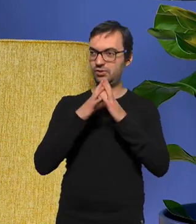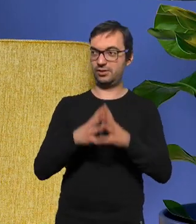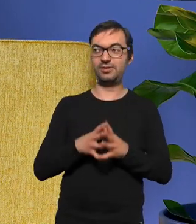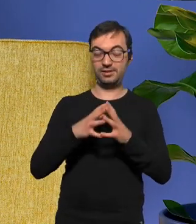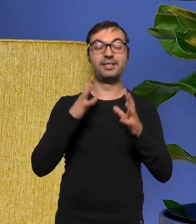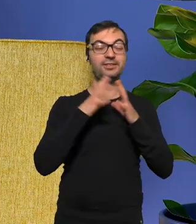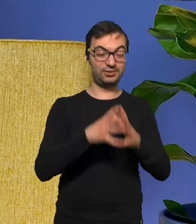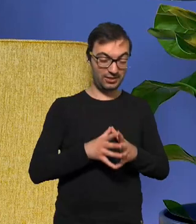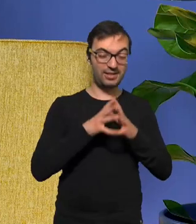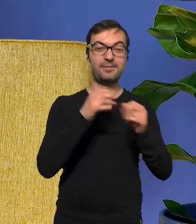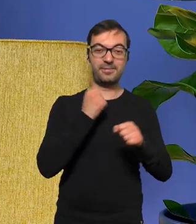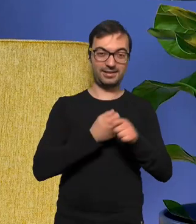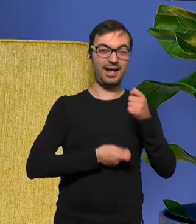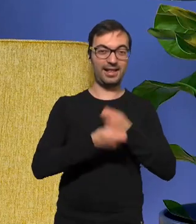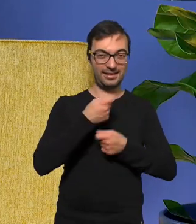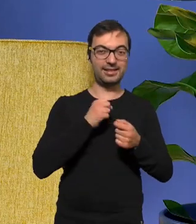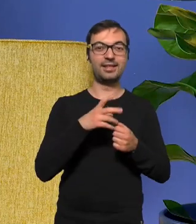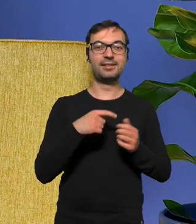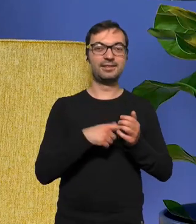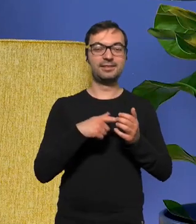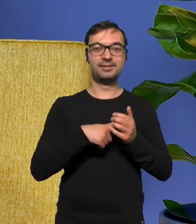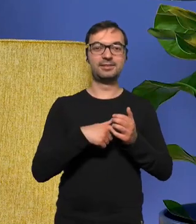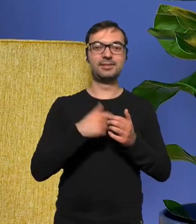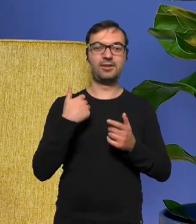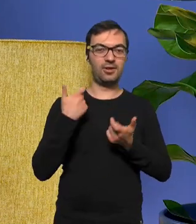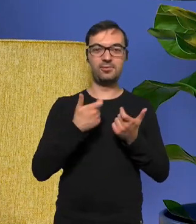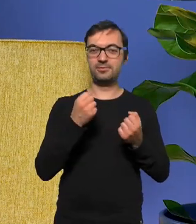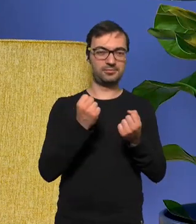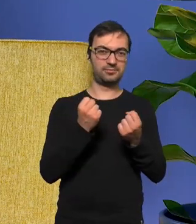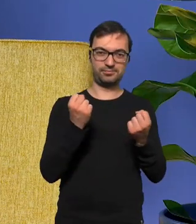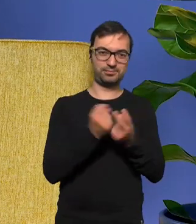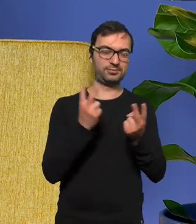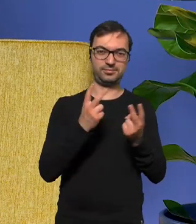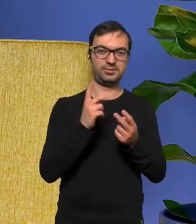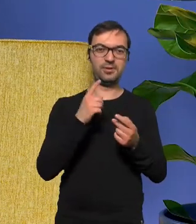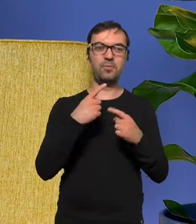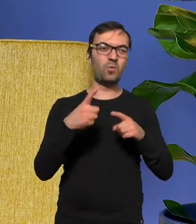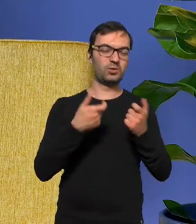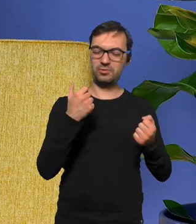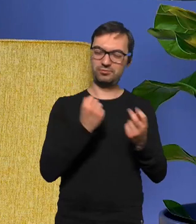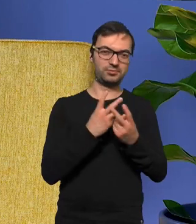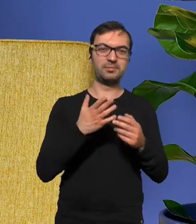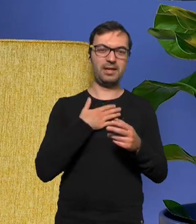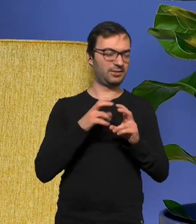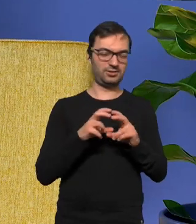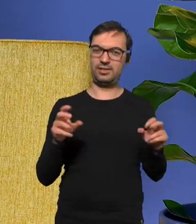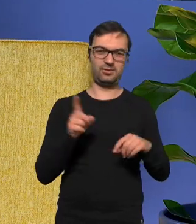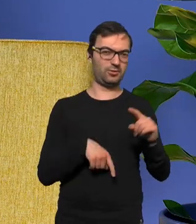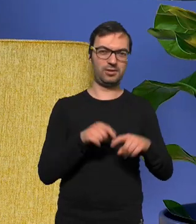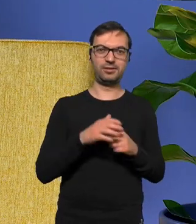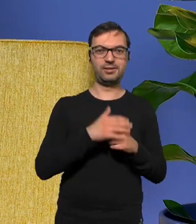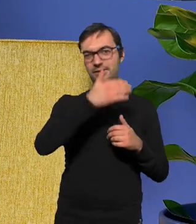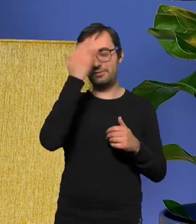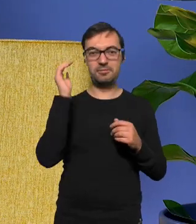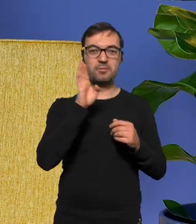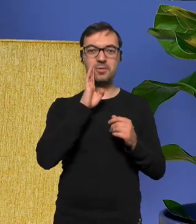lat to popełniałem tyle samo muzycznych rzeczy i miałem czas na to wszystko nie